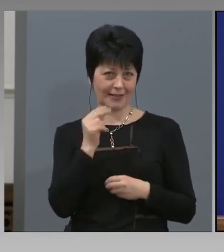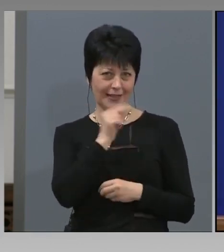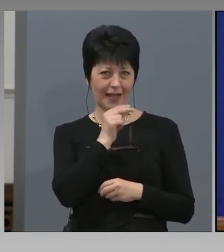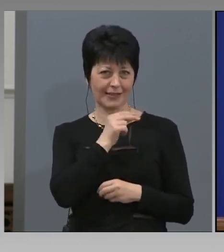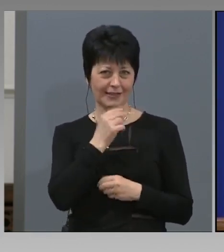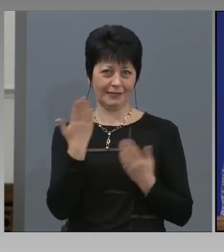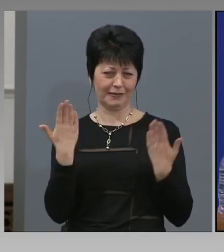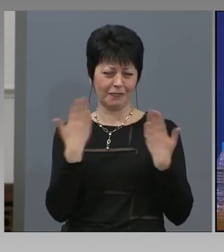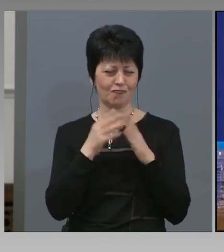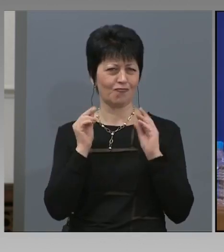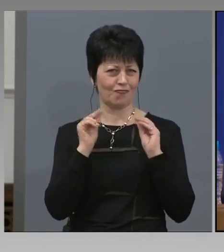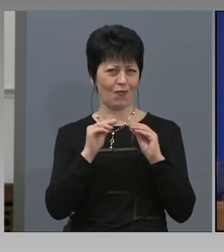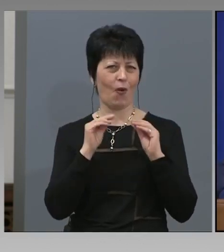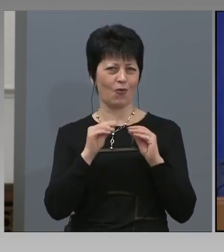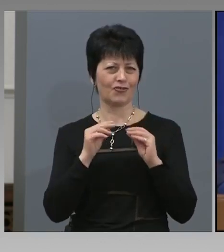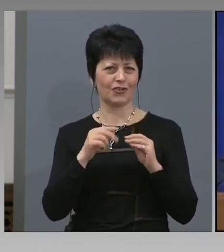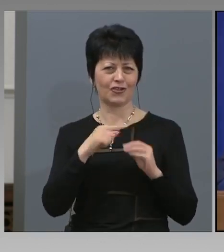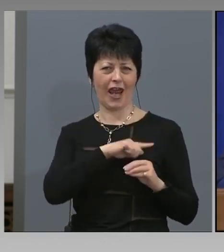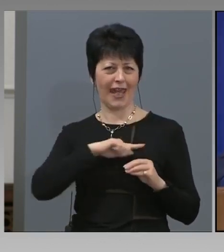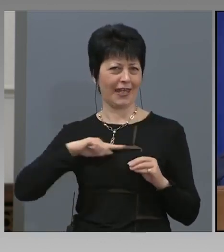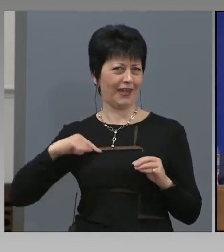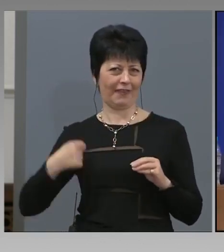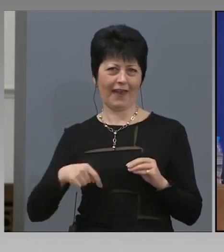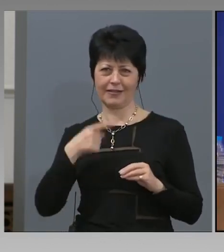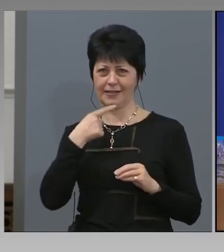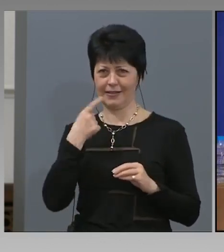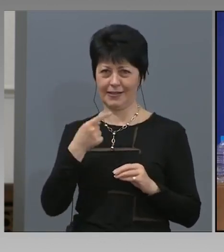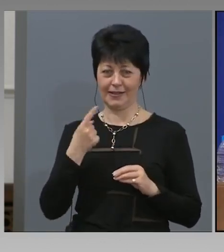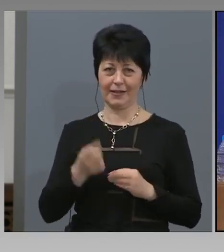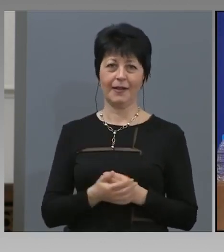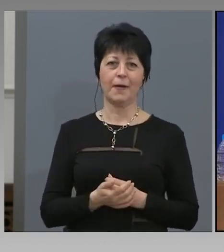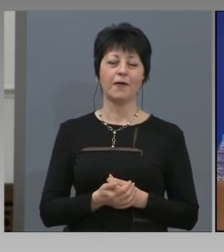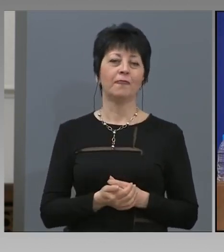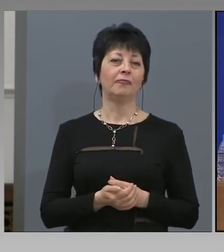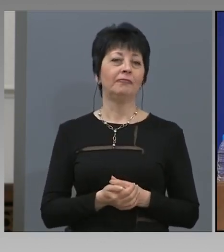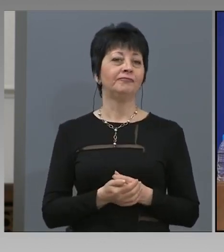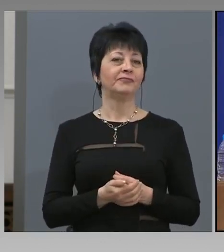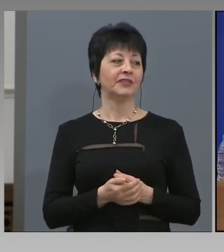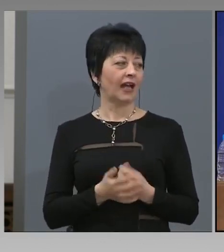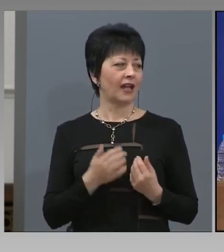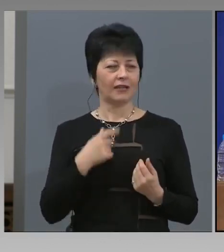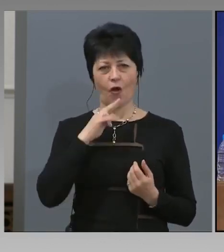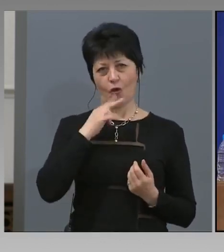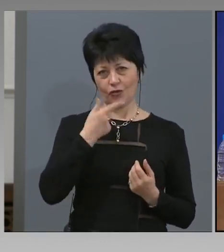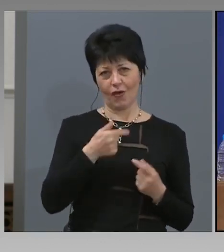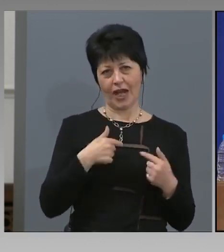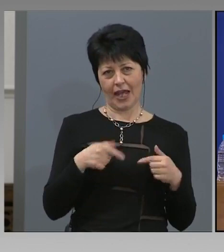учиш. Все пак да кажа, да отговоря и аз като българин.